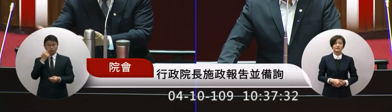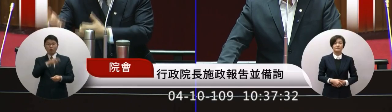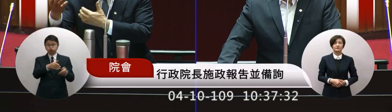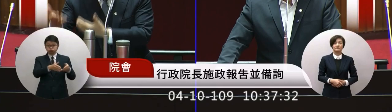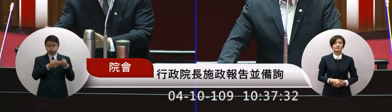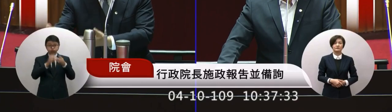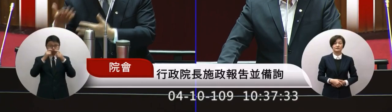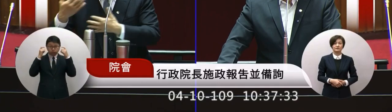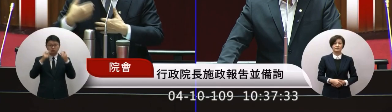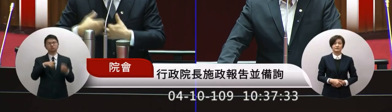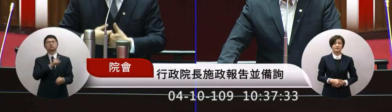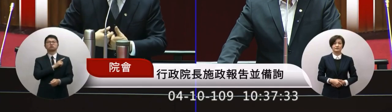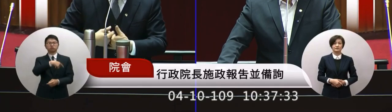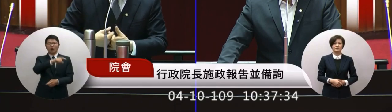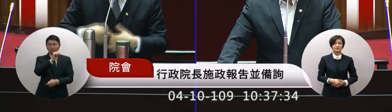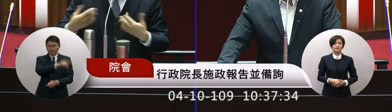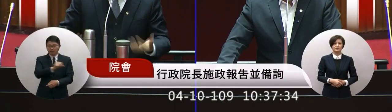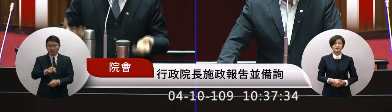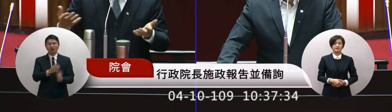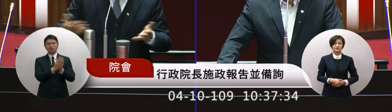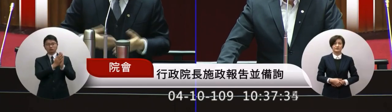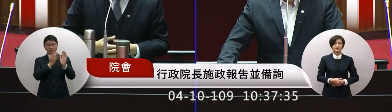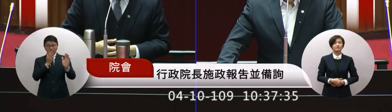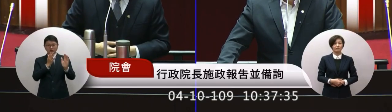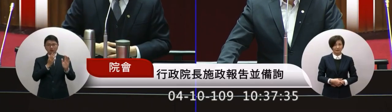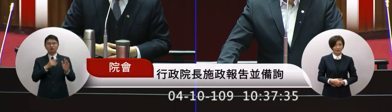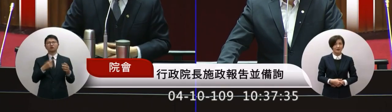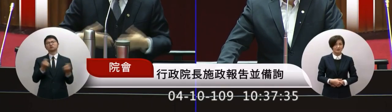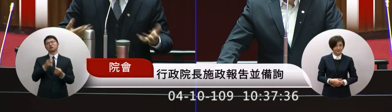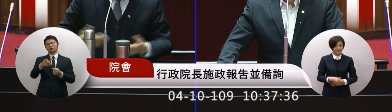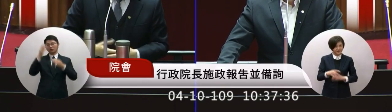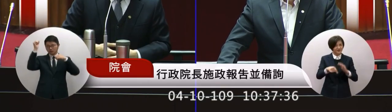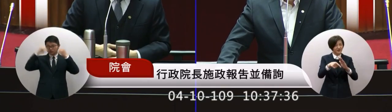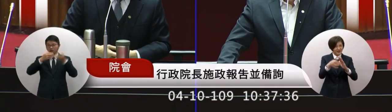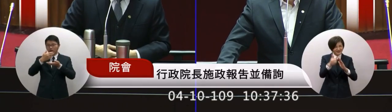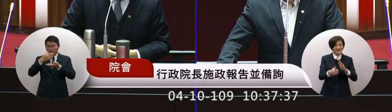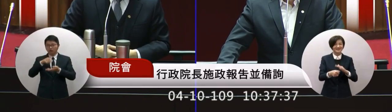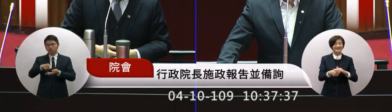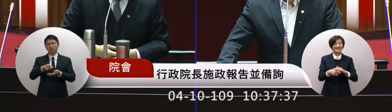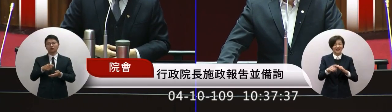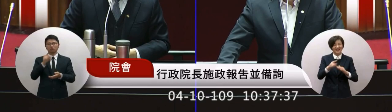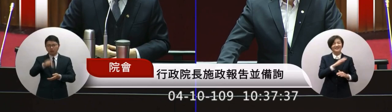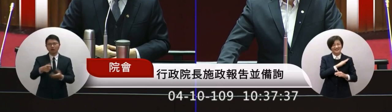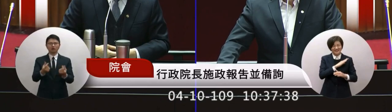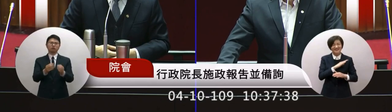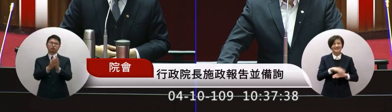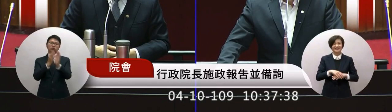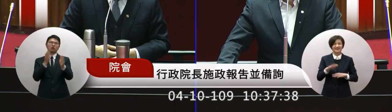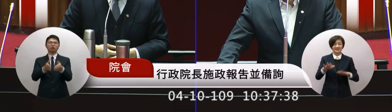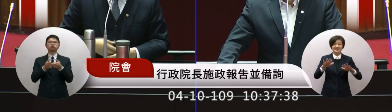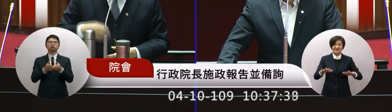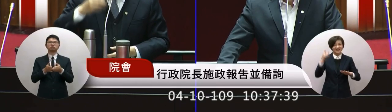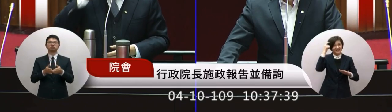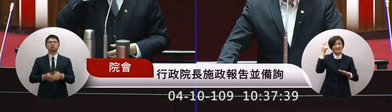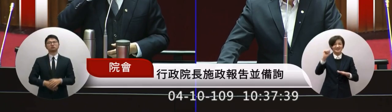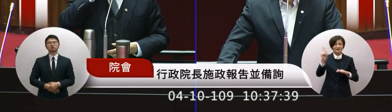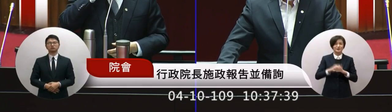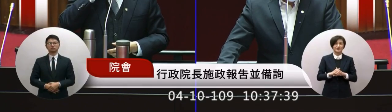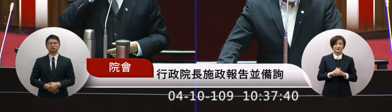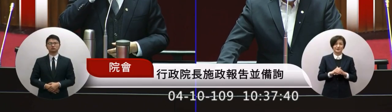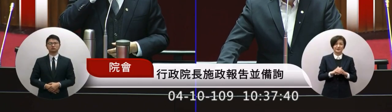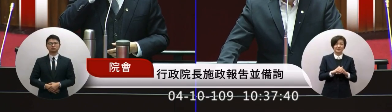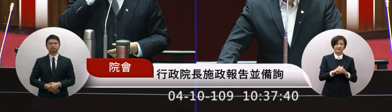買口罩買口罩的時候有排隊我們買早餐的時候也是排隊院長當然院長現在是說不是每個人